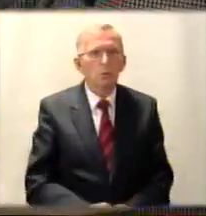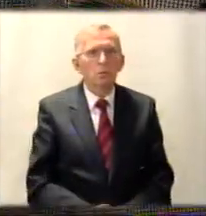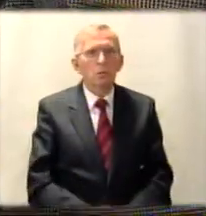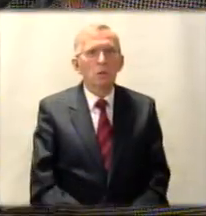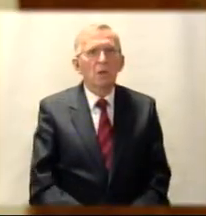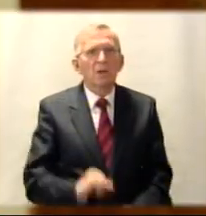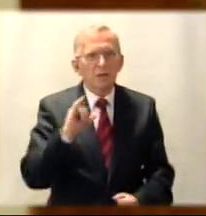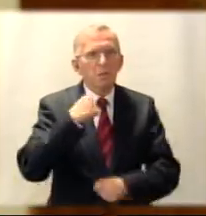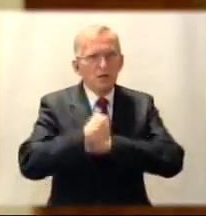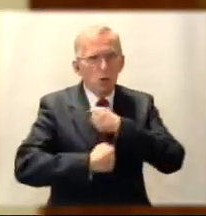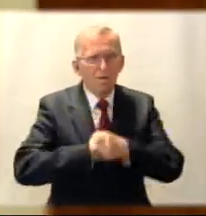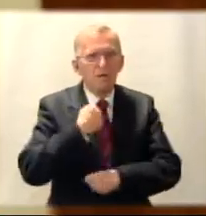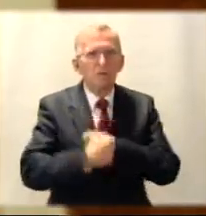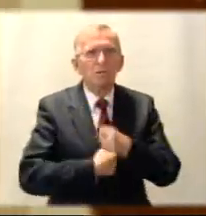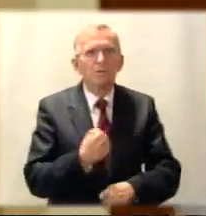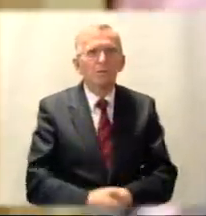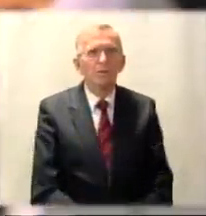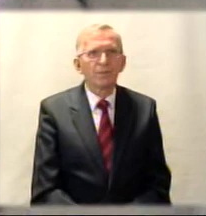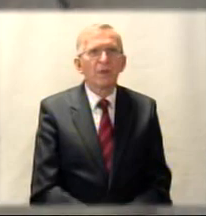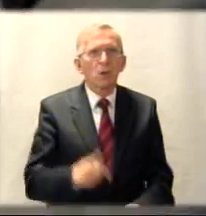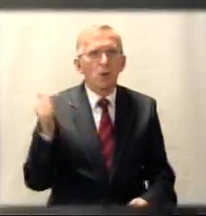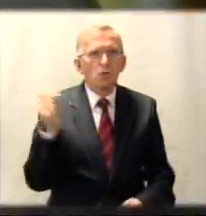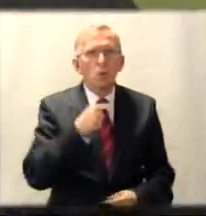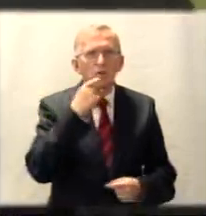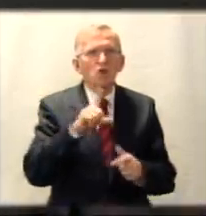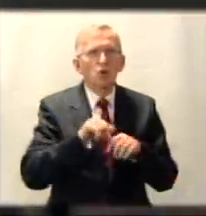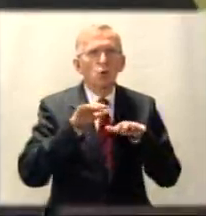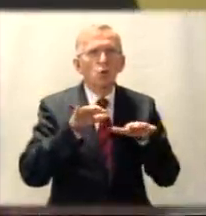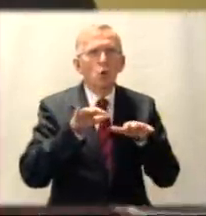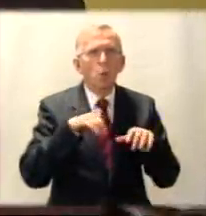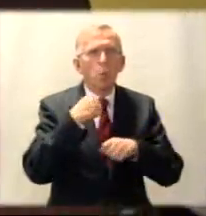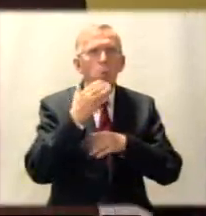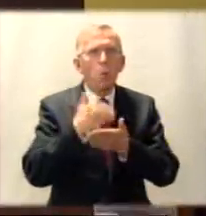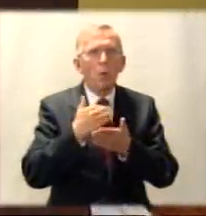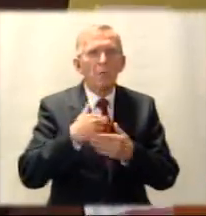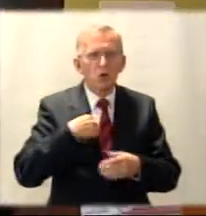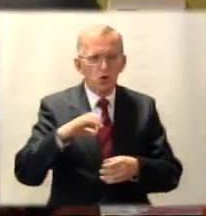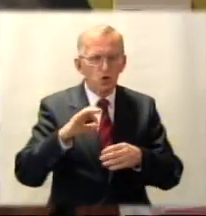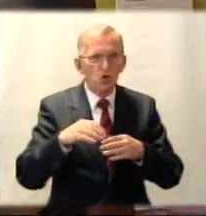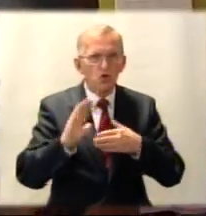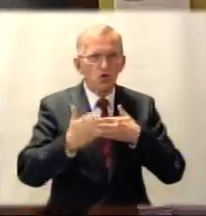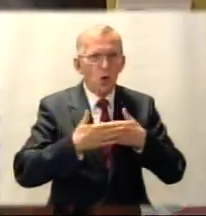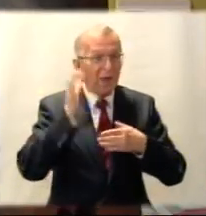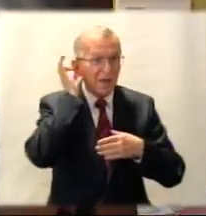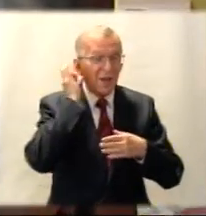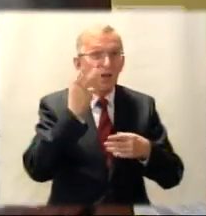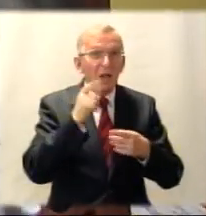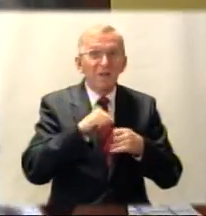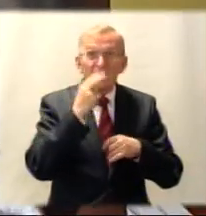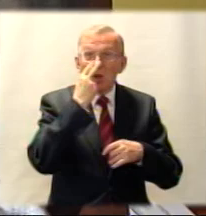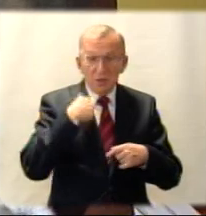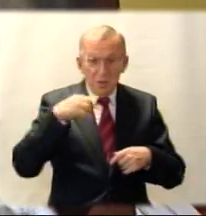pracować. Muszę powiedzieć, że dużo pomogła mi moja żona, kiedy ten wzrok bardziej